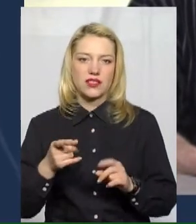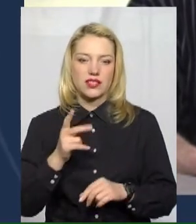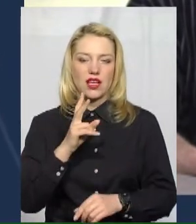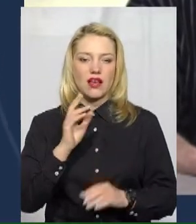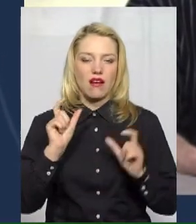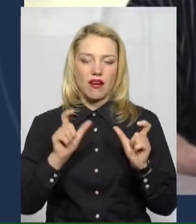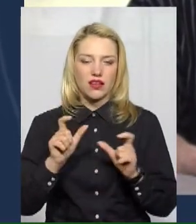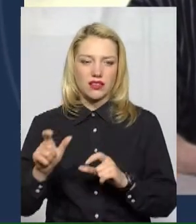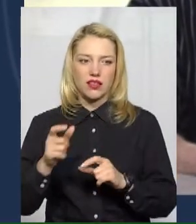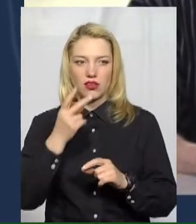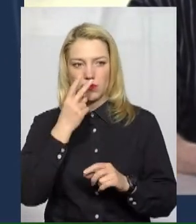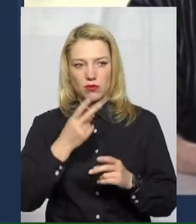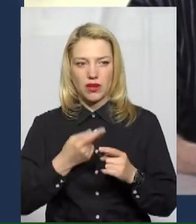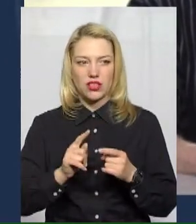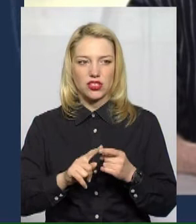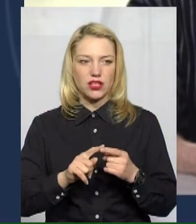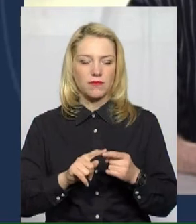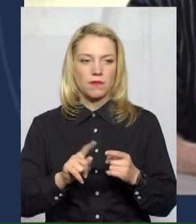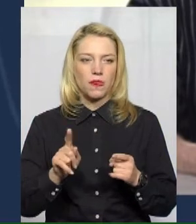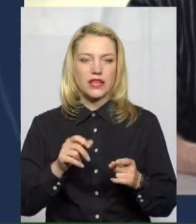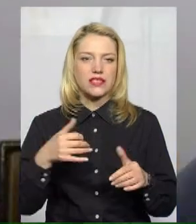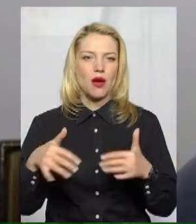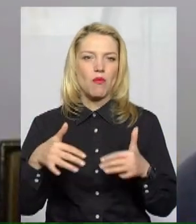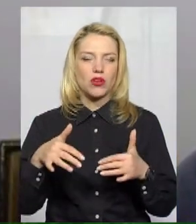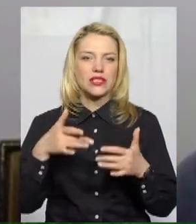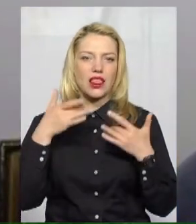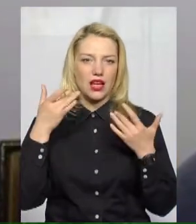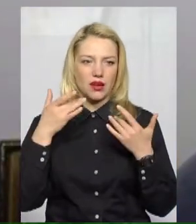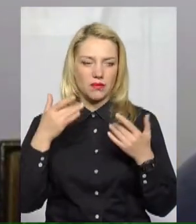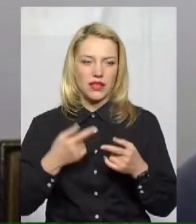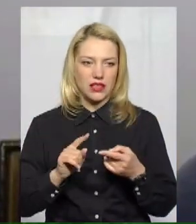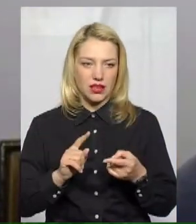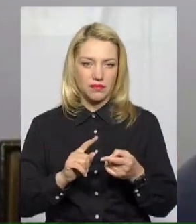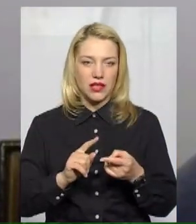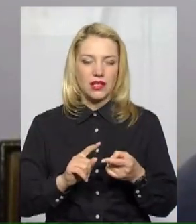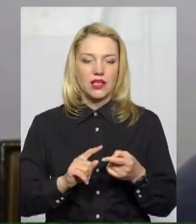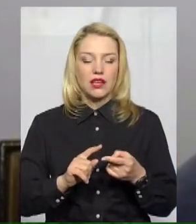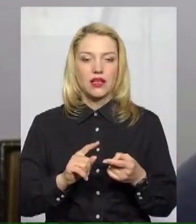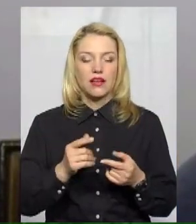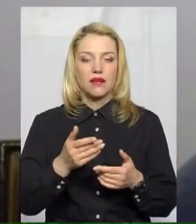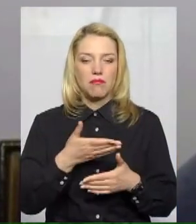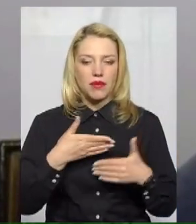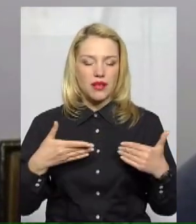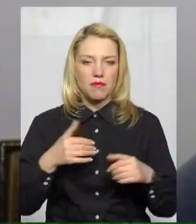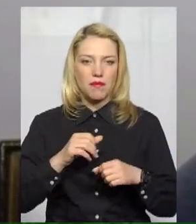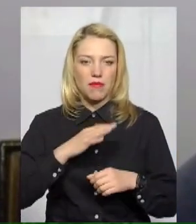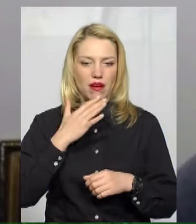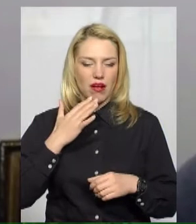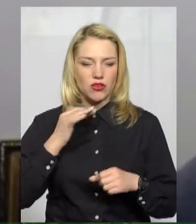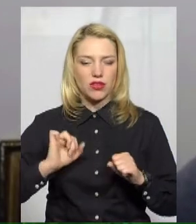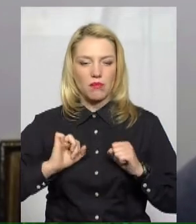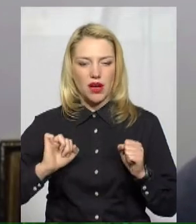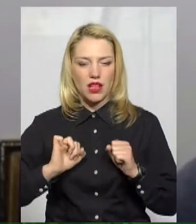кабінет, через інші онлайн-платформи? Так, дуже багато ми намагалися проінформувати наших